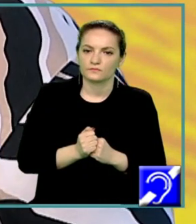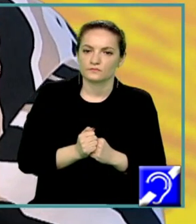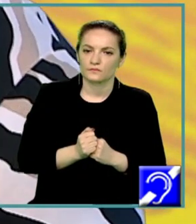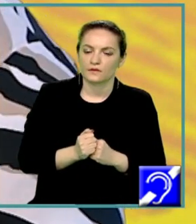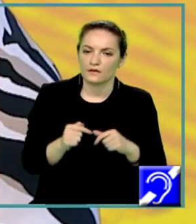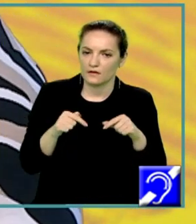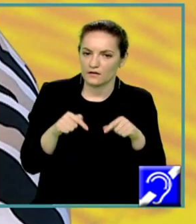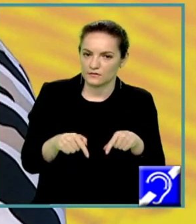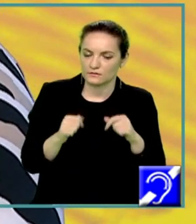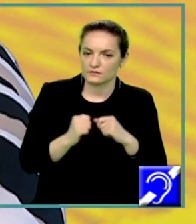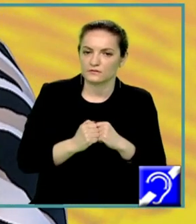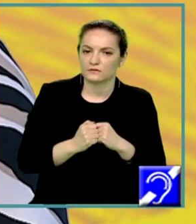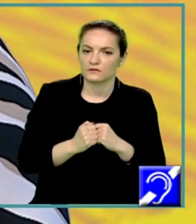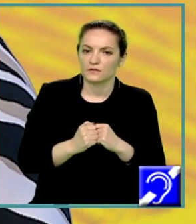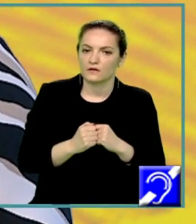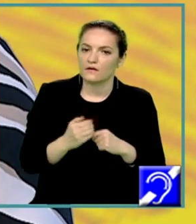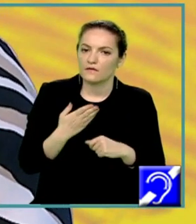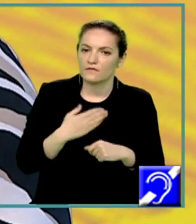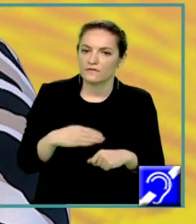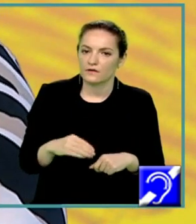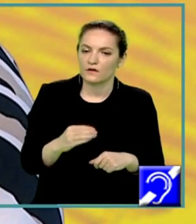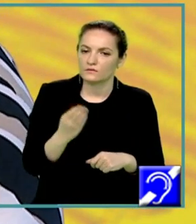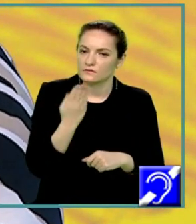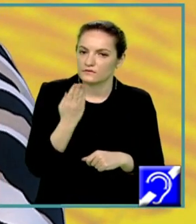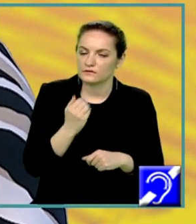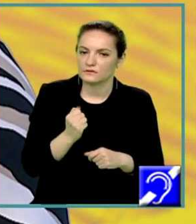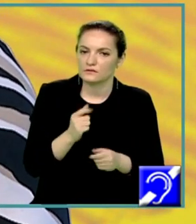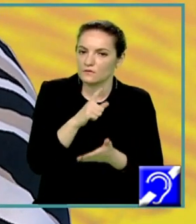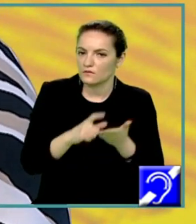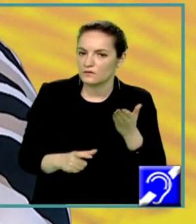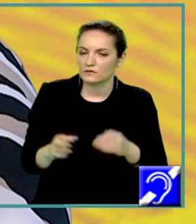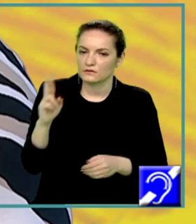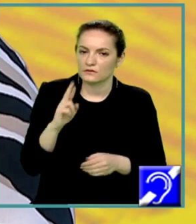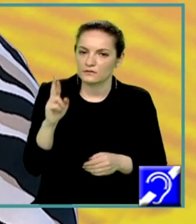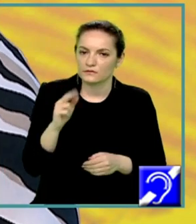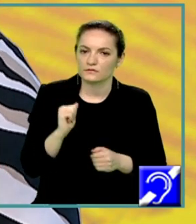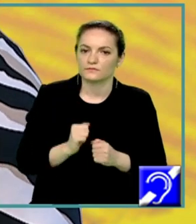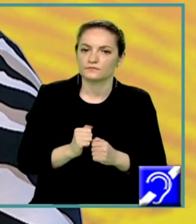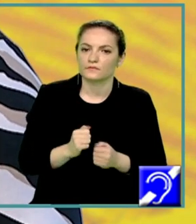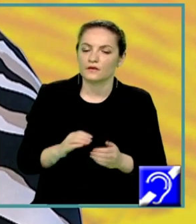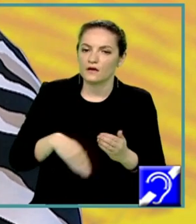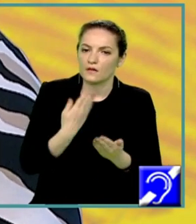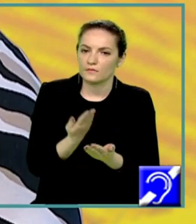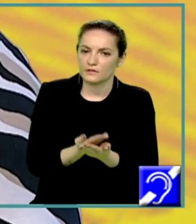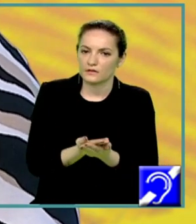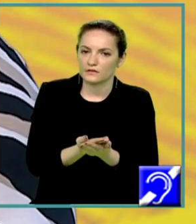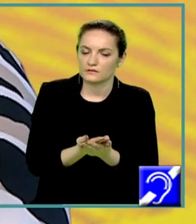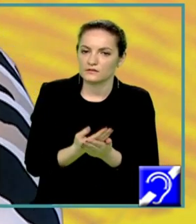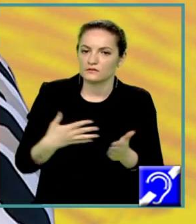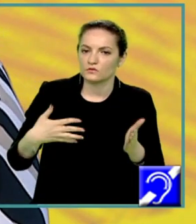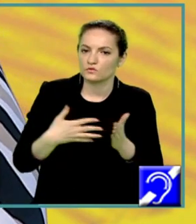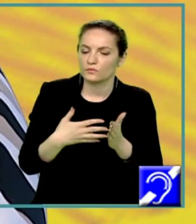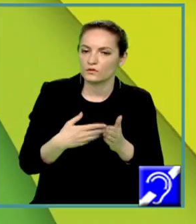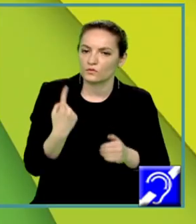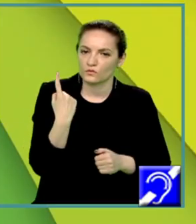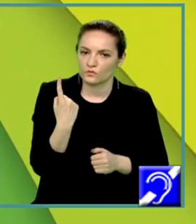În cadrul întâlnirii de astăzi vă propun o recție de recapitulare și anume vom aborda aplicații din cadrul subiectului 1